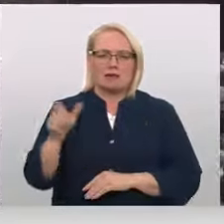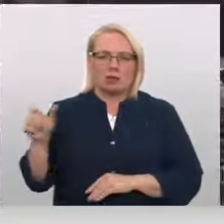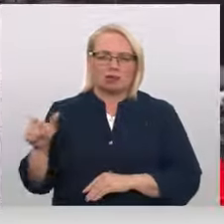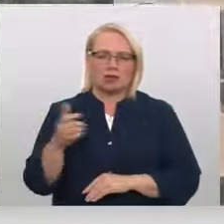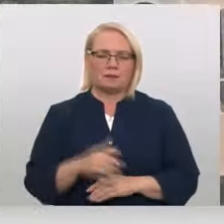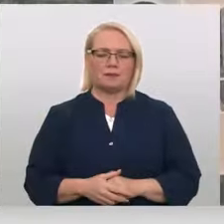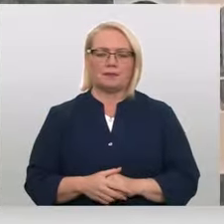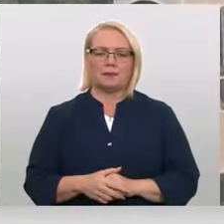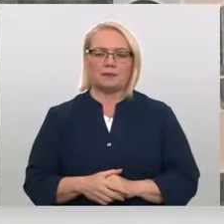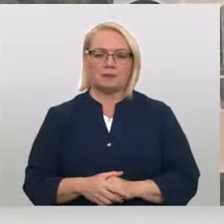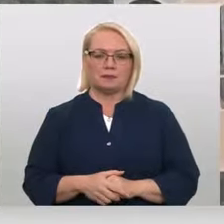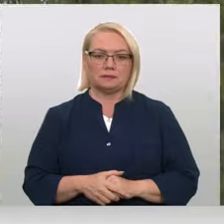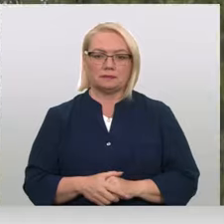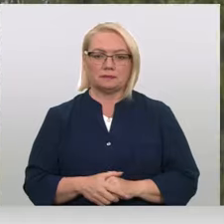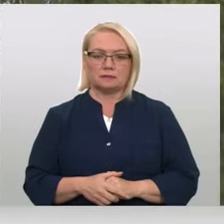iedzīvotājiem.